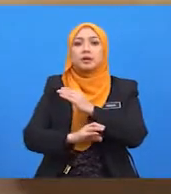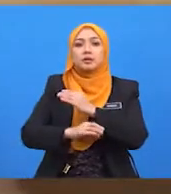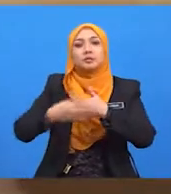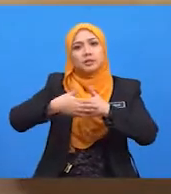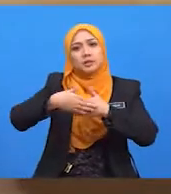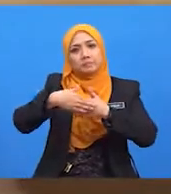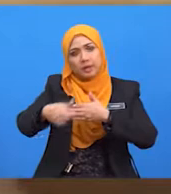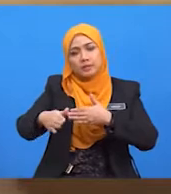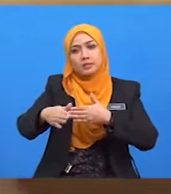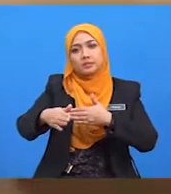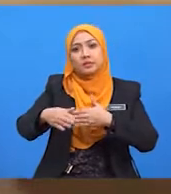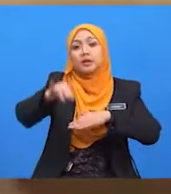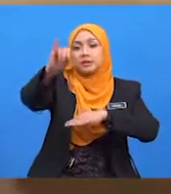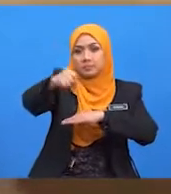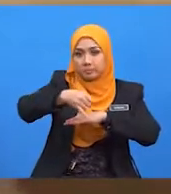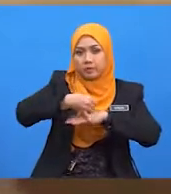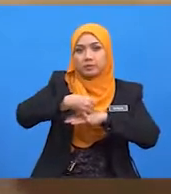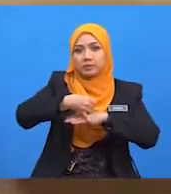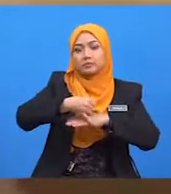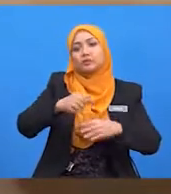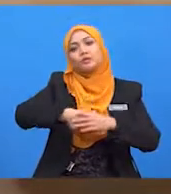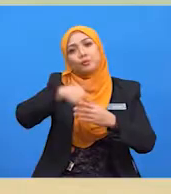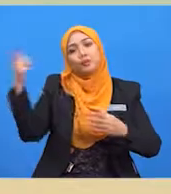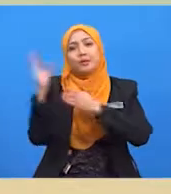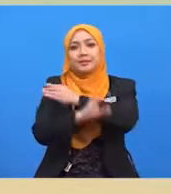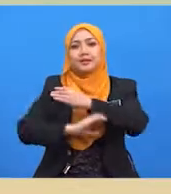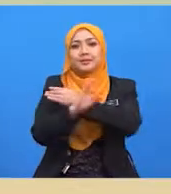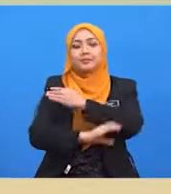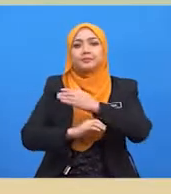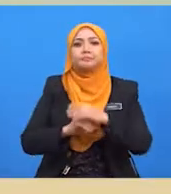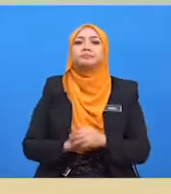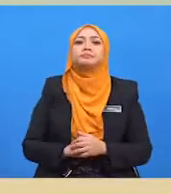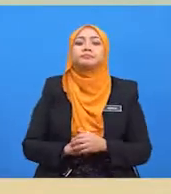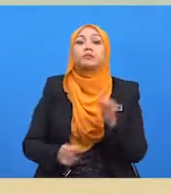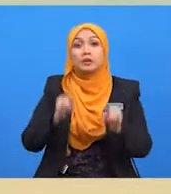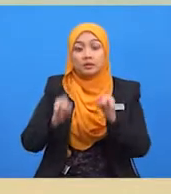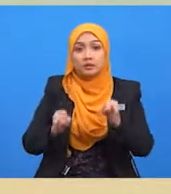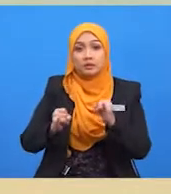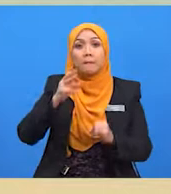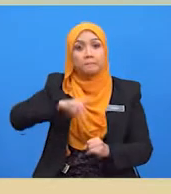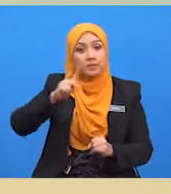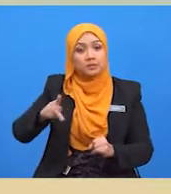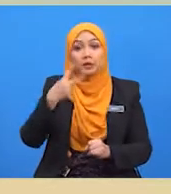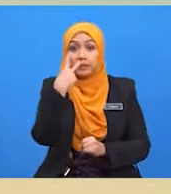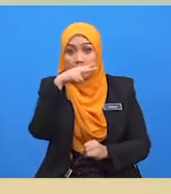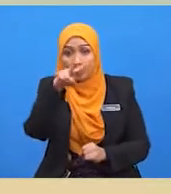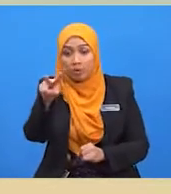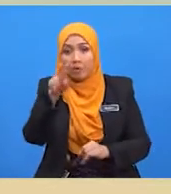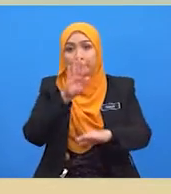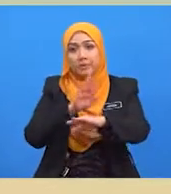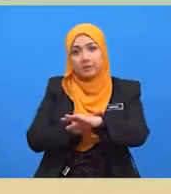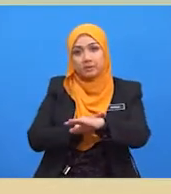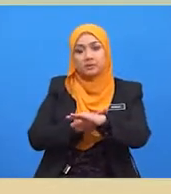Jika pelajar perhatian pada raja, didapati kuantiti keluaran kereta